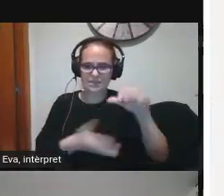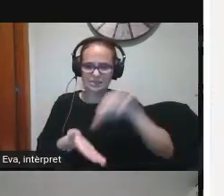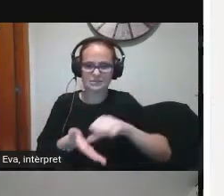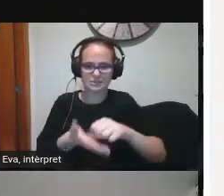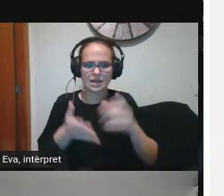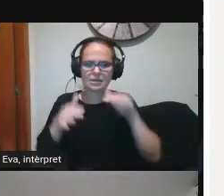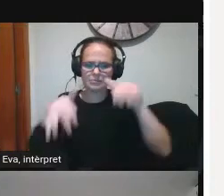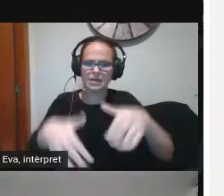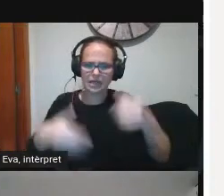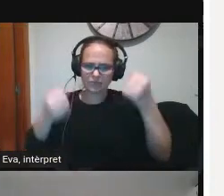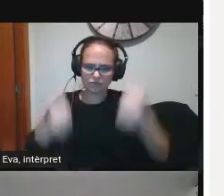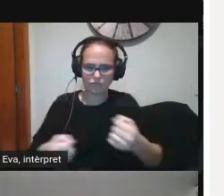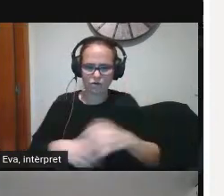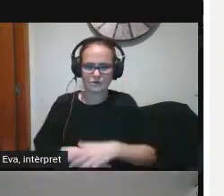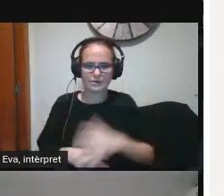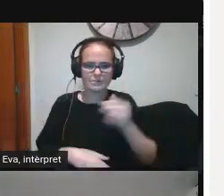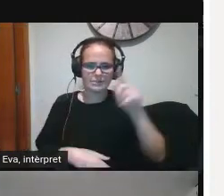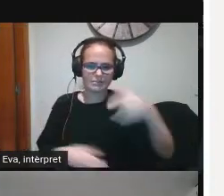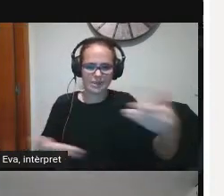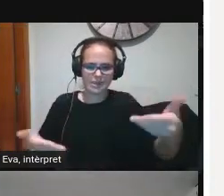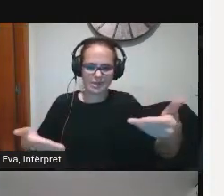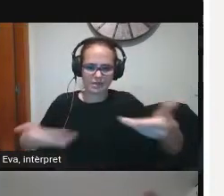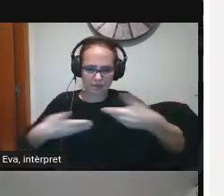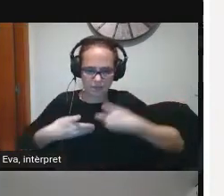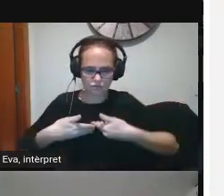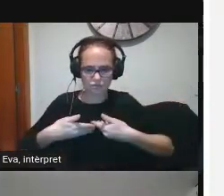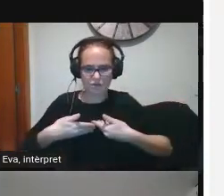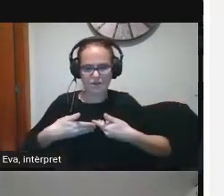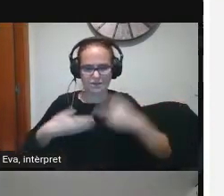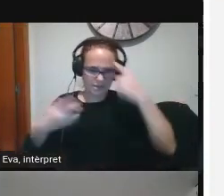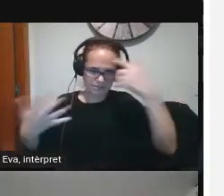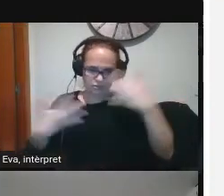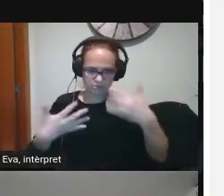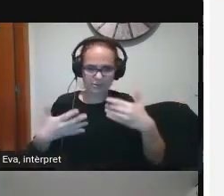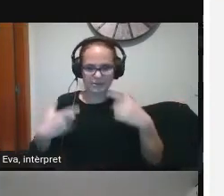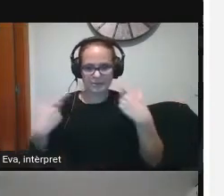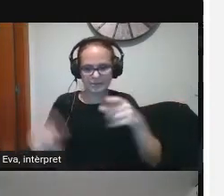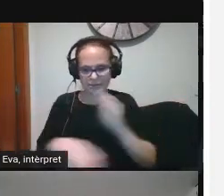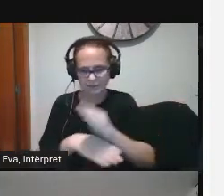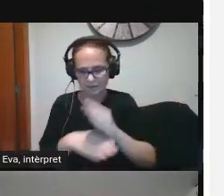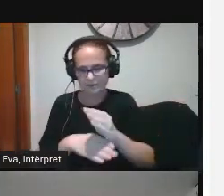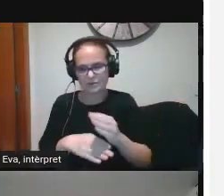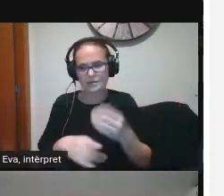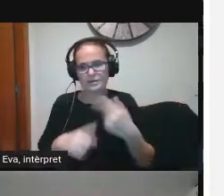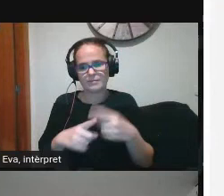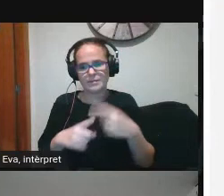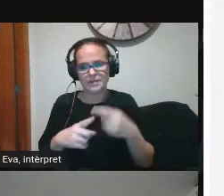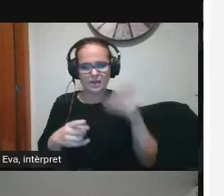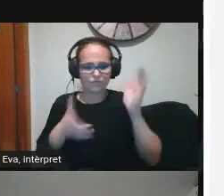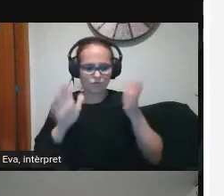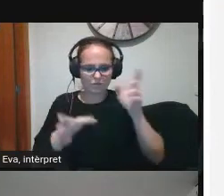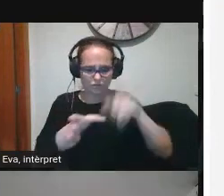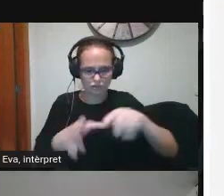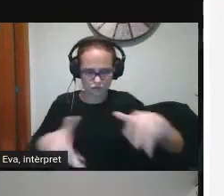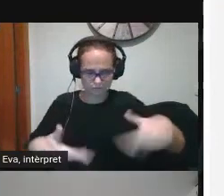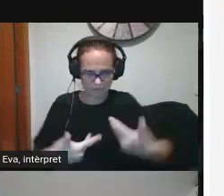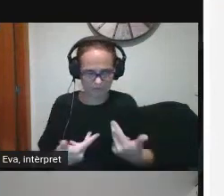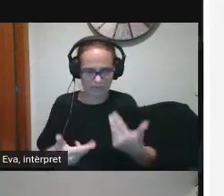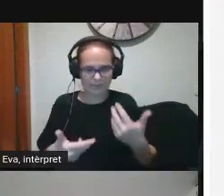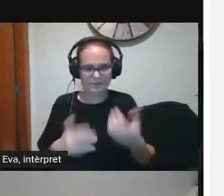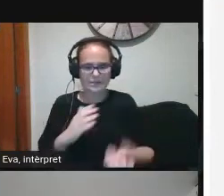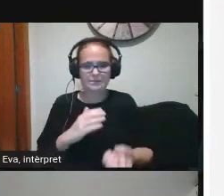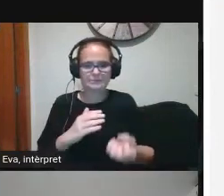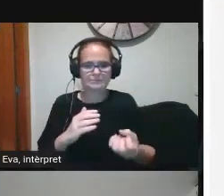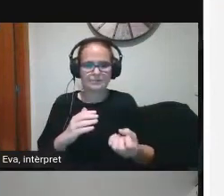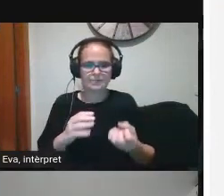També trobem ajuda i assessorament en el departament a través d'aquestes formacions dels aplicatius que van apareixent